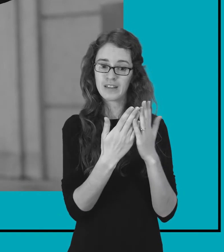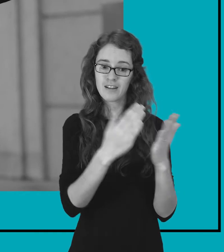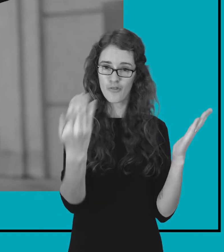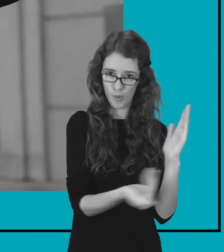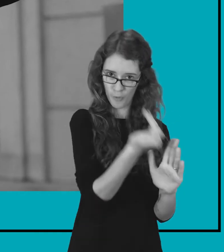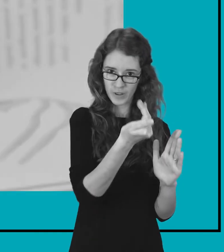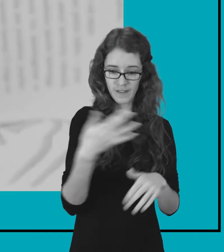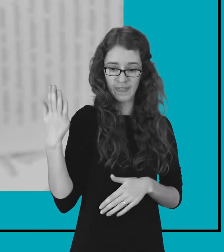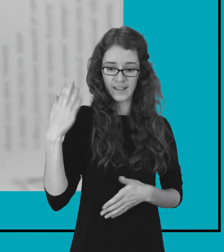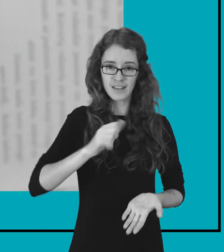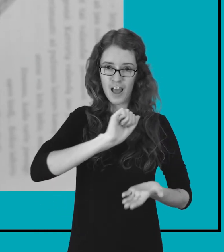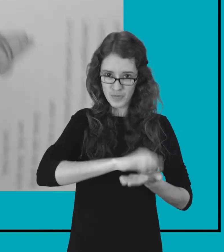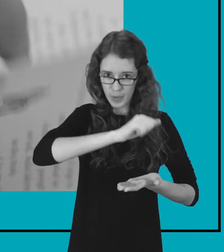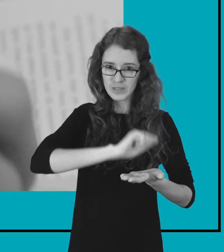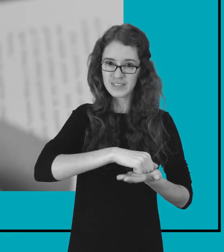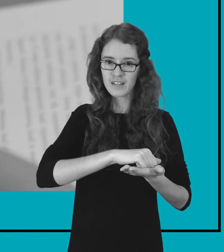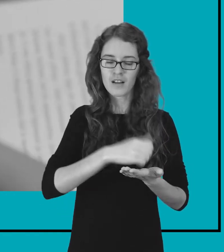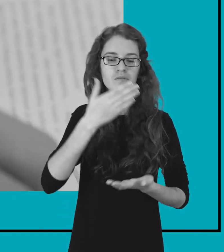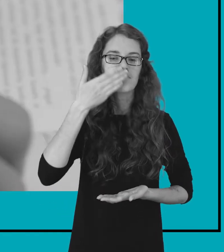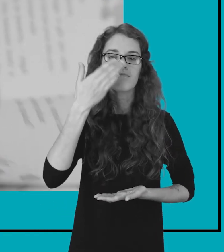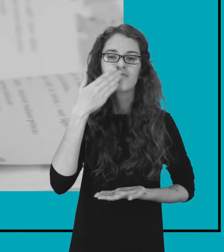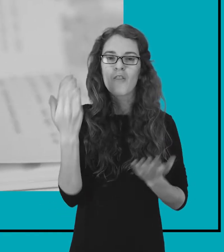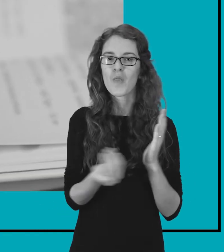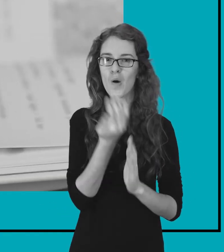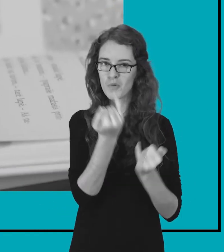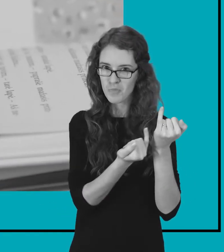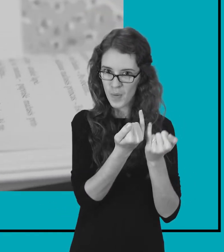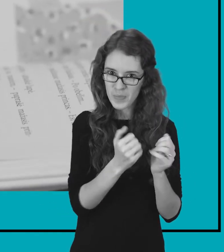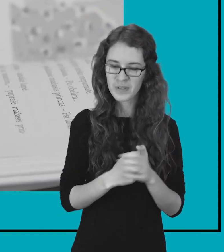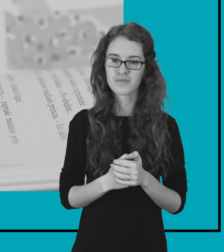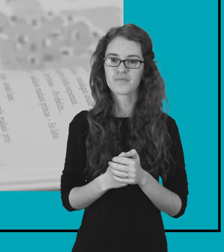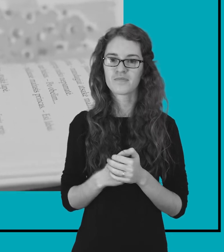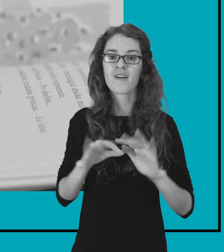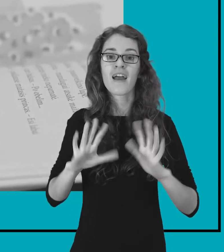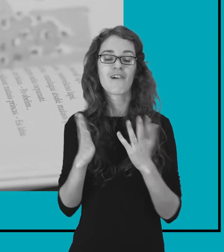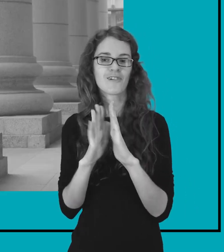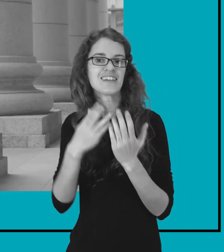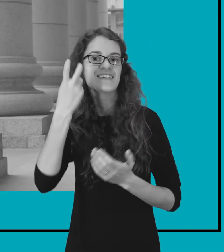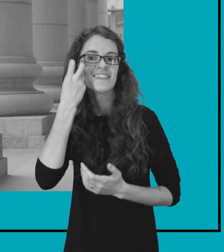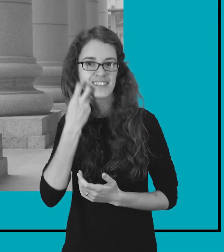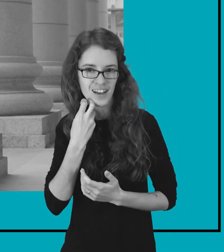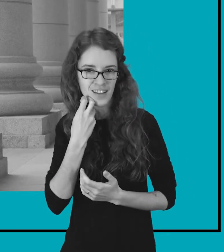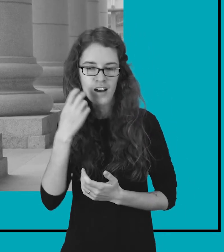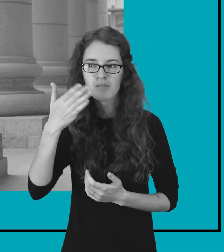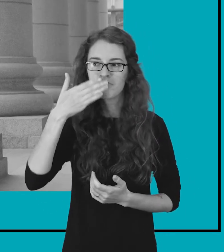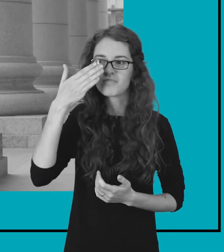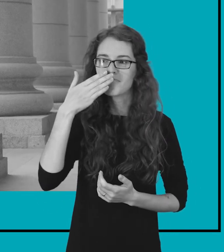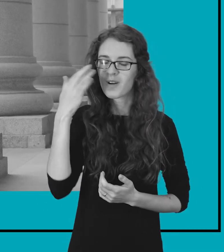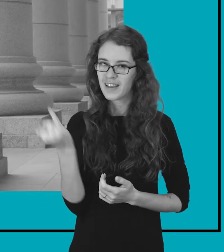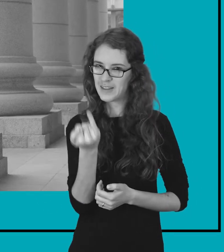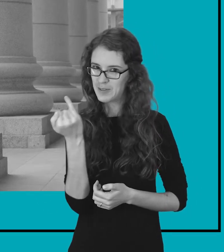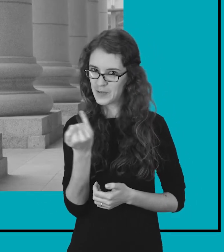labai geriau žuost spaudos skvapą. Jeigu jinai sena, tas skvapas dar įdomesnis.